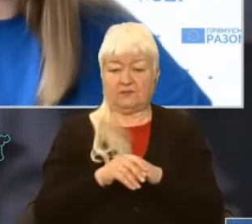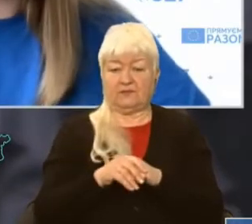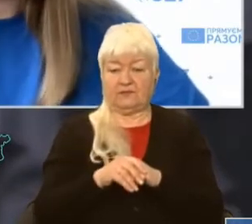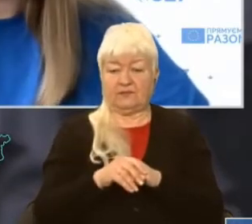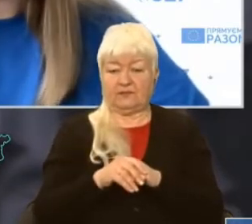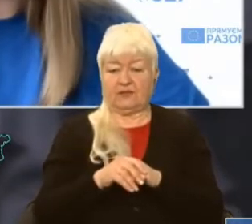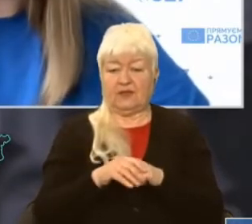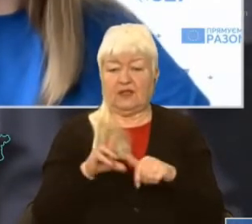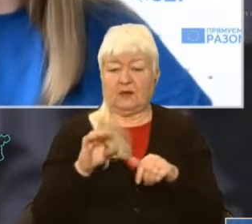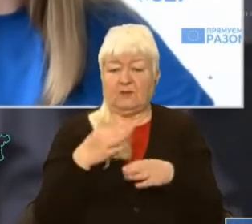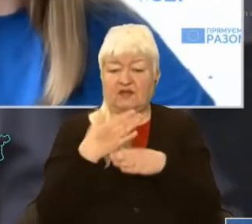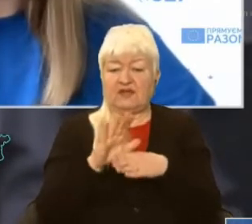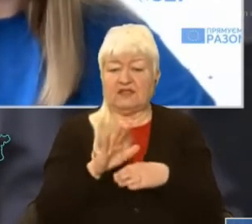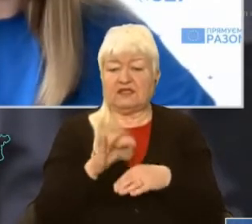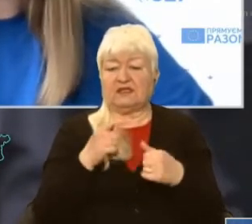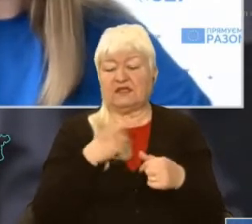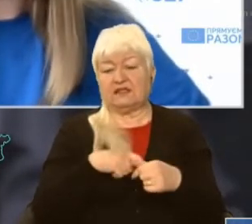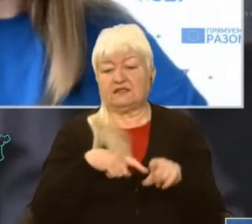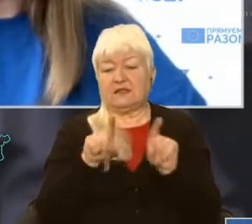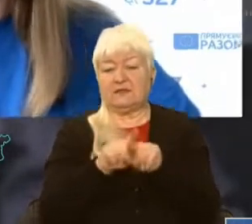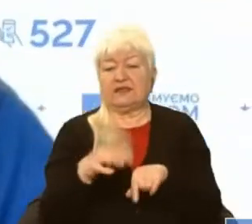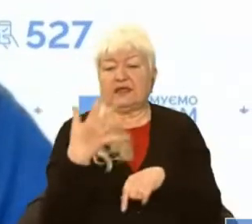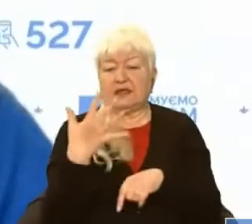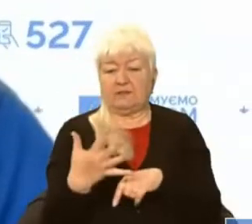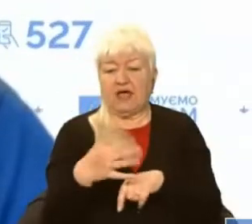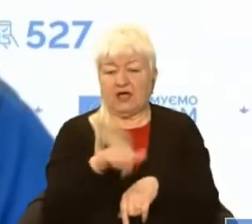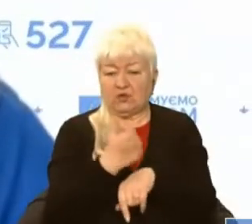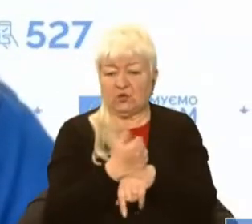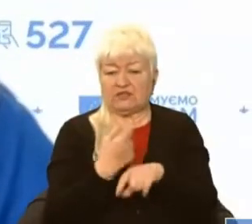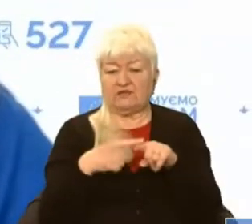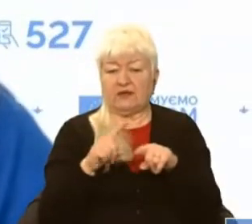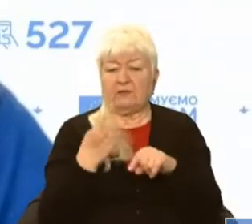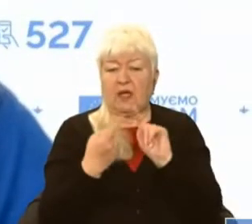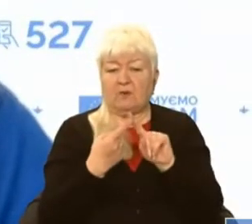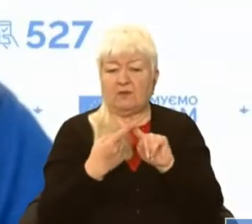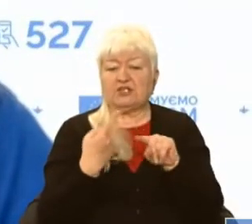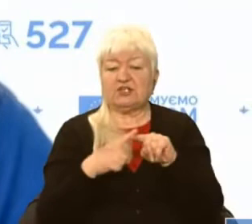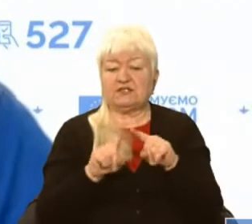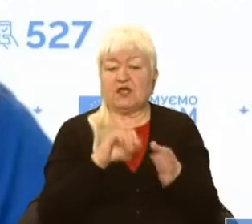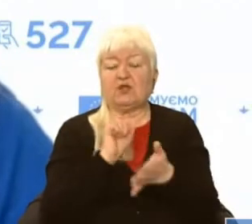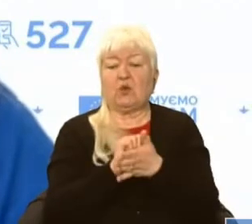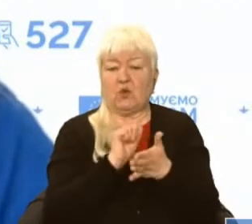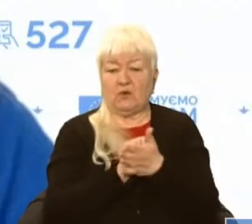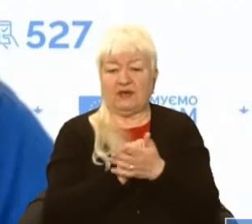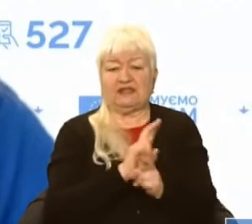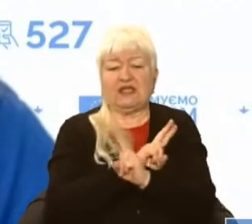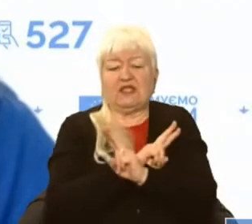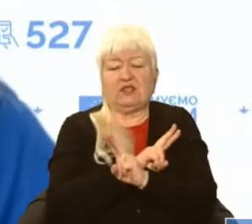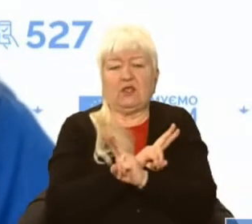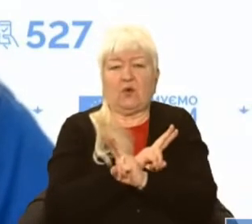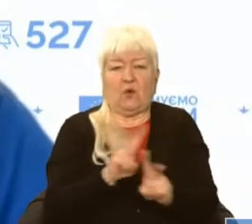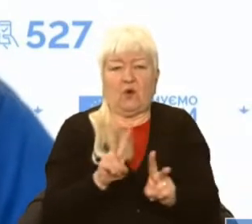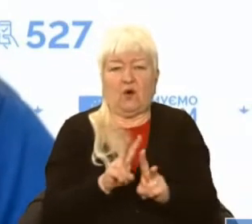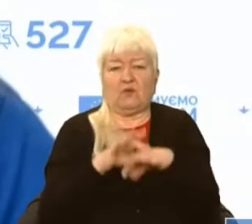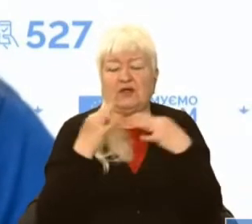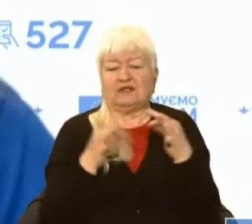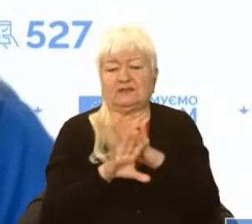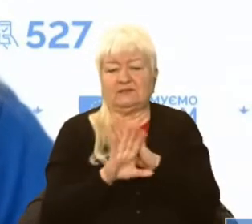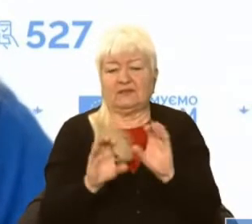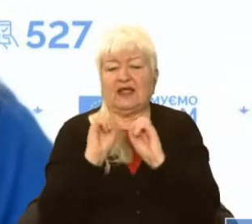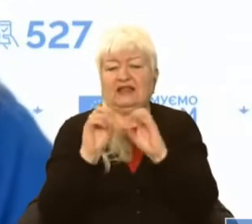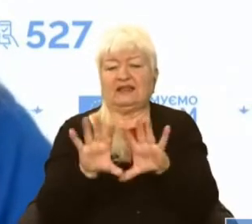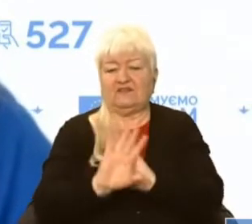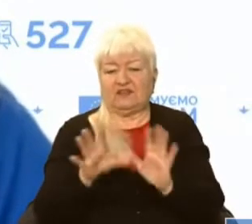Ми виділили для себе таких основних п'ять. По-перше, це є документи. Нікому, ні в якому разі не